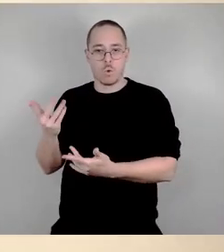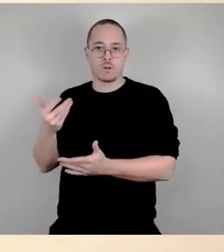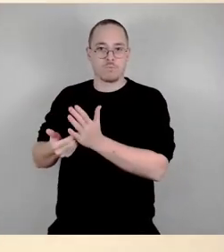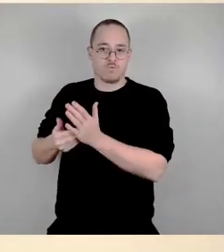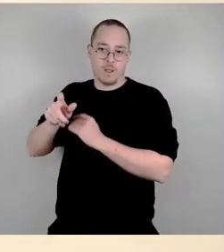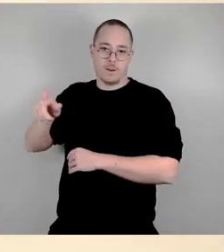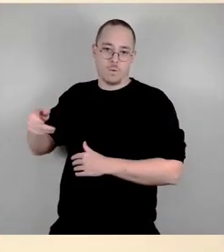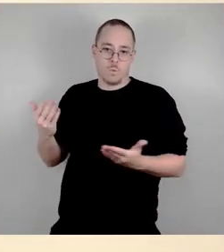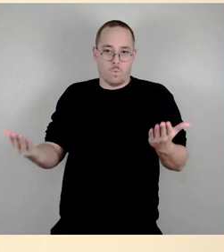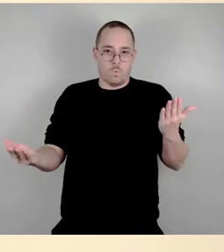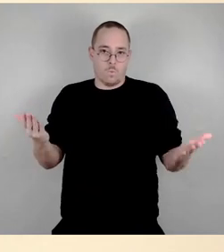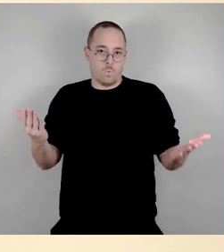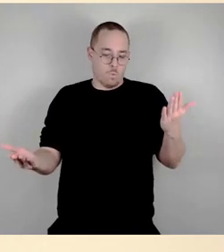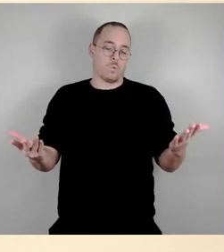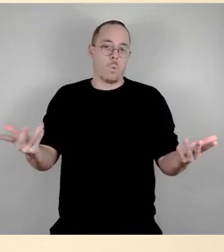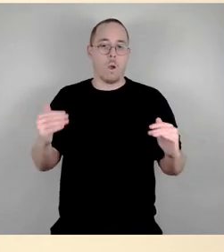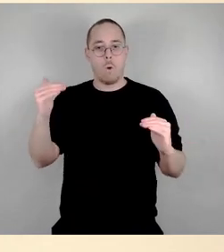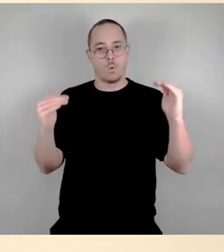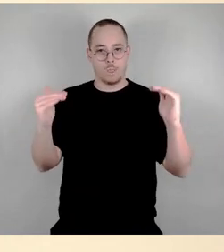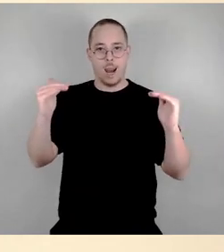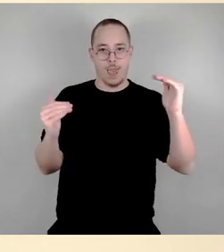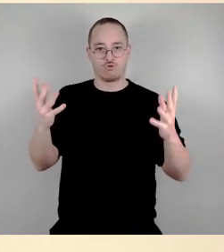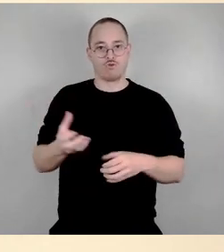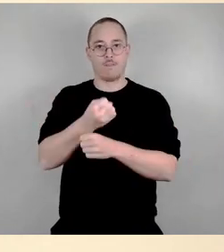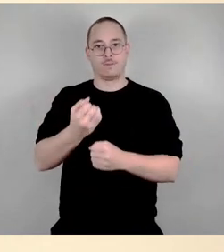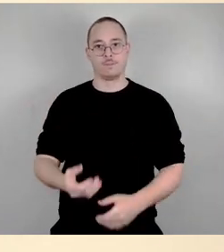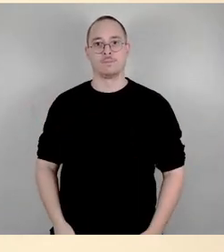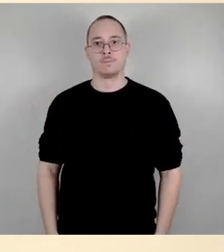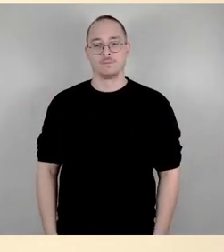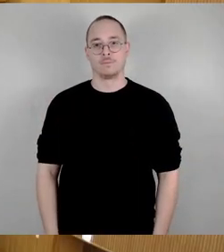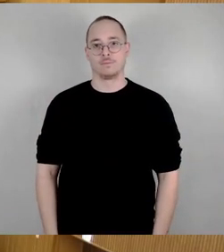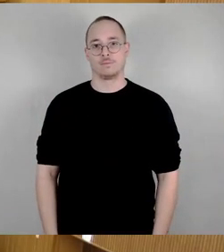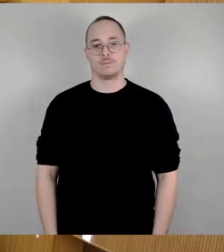von Anwohnern und Gewerbetreibenden entsprechend genug getan wird.